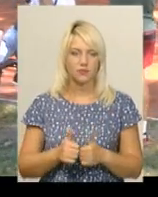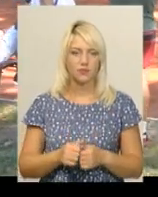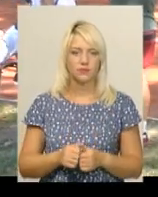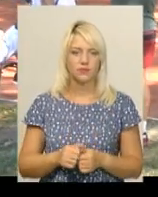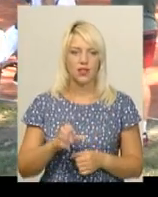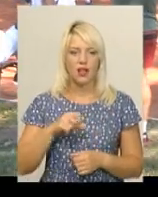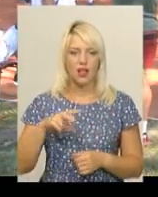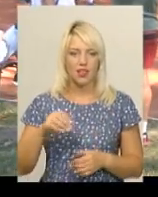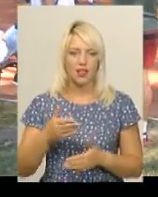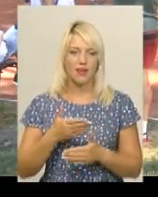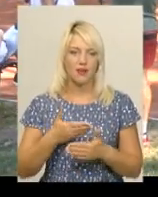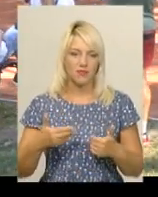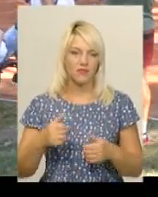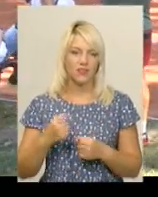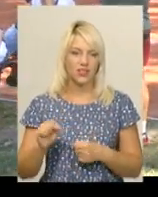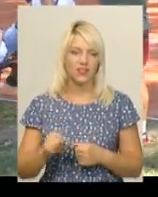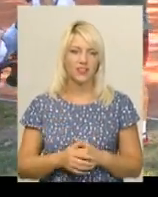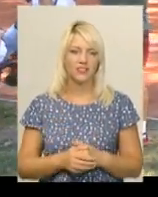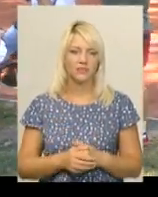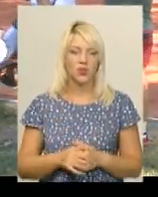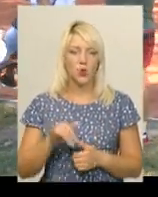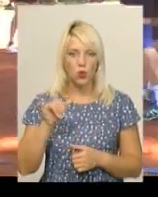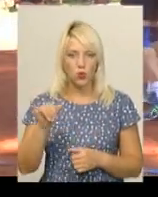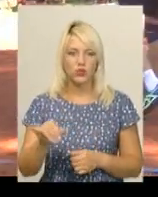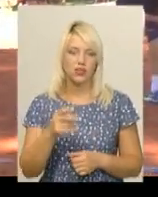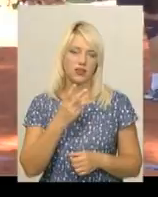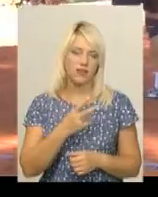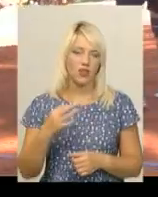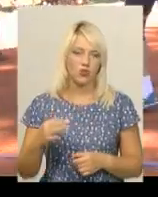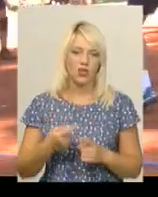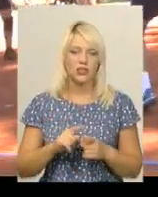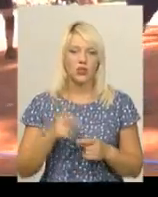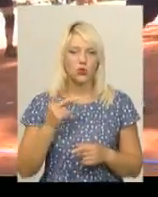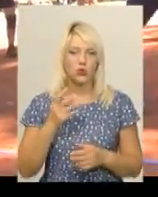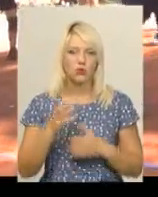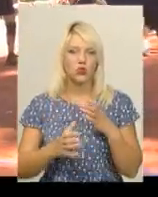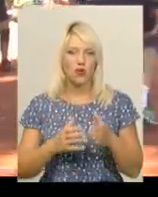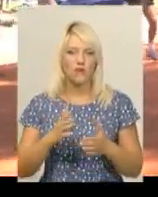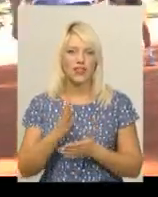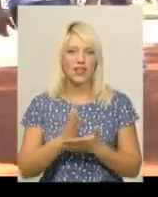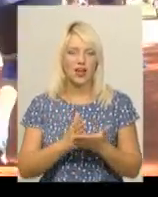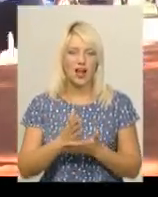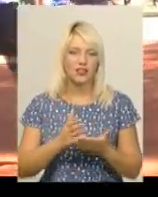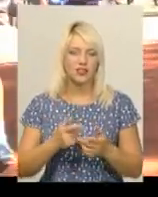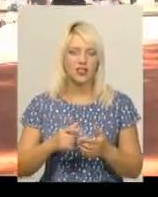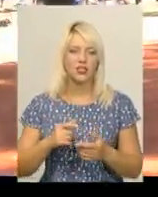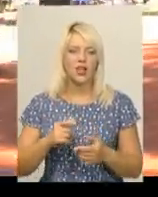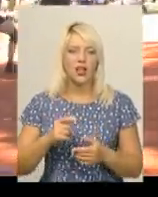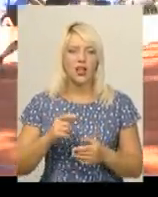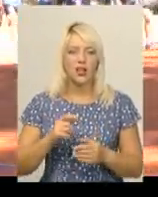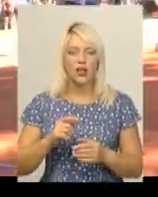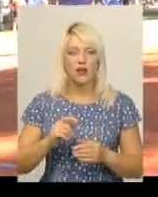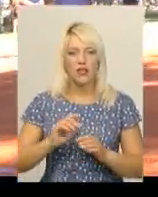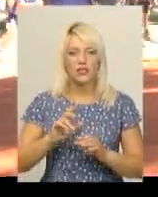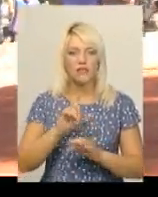Але ми виграли в них 2-0. Це другий міжнародний ветеранський турнір з волейболу в Хмельницькому. Перший